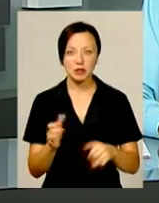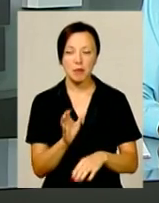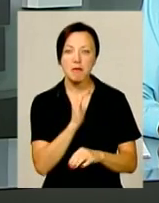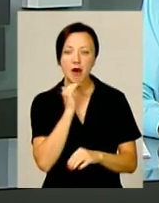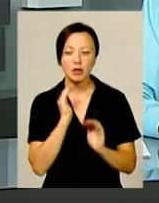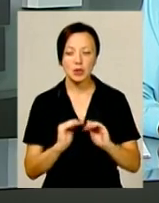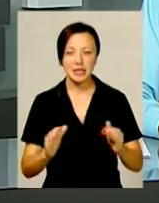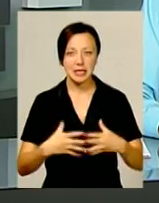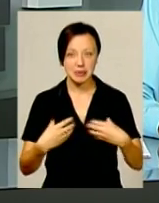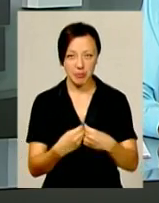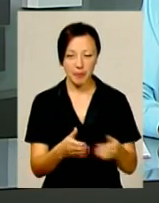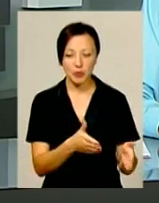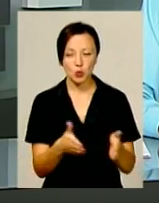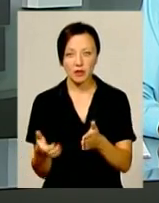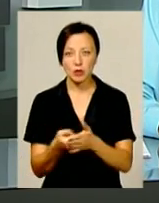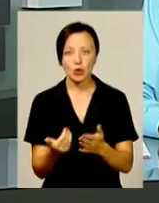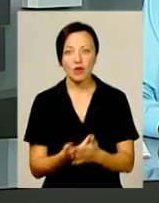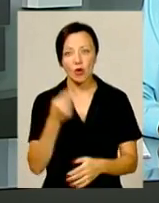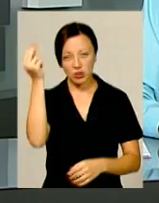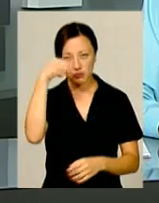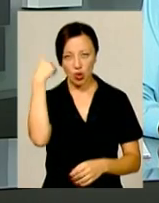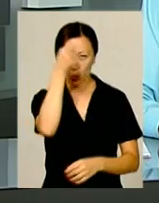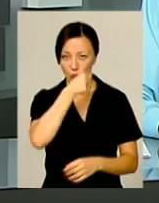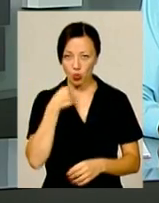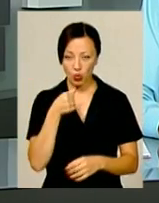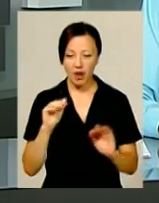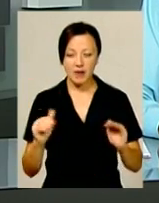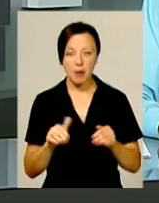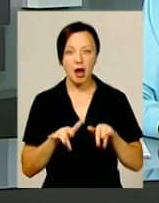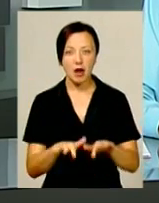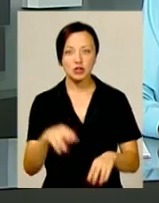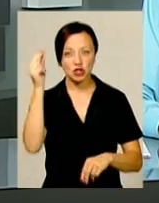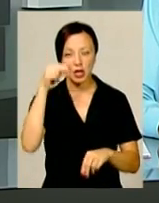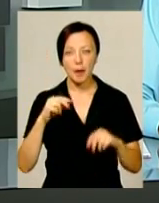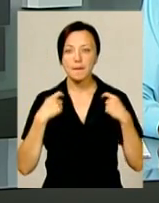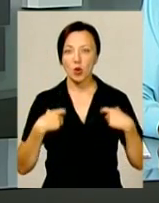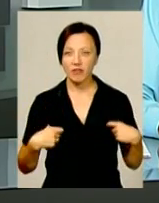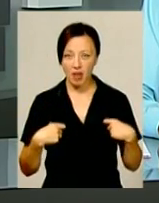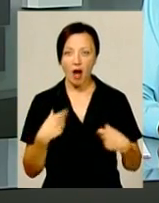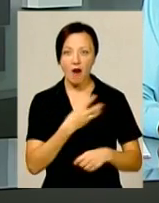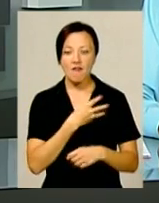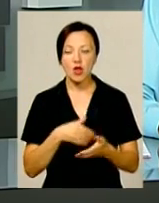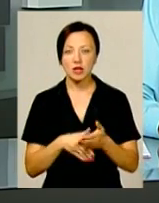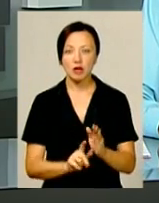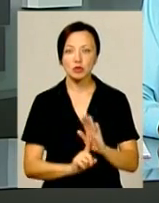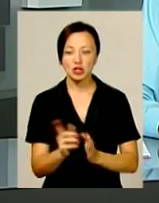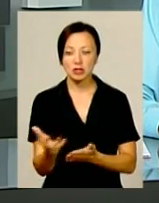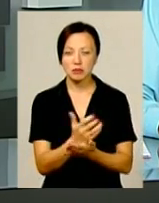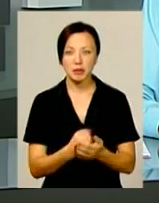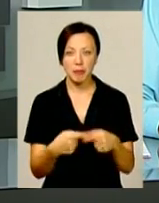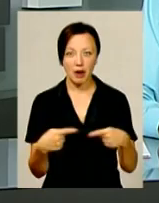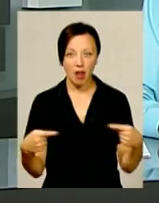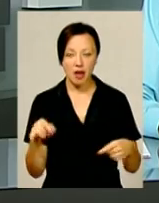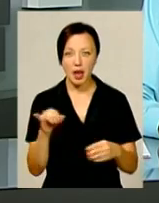багатодітних сімей підготуватись до нового навчального року. В рамках акції «Шкільний портфелик» волонтери розпочинають збір шкільного